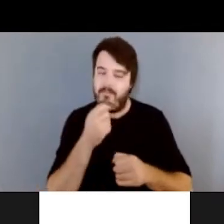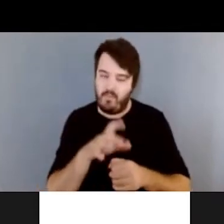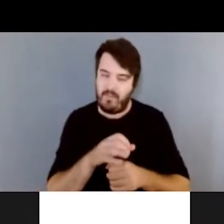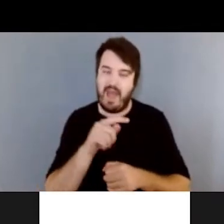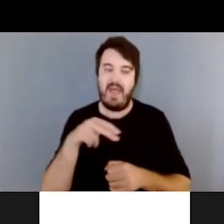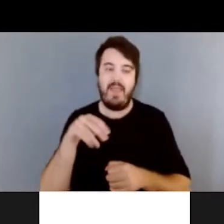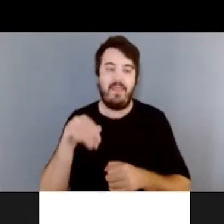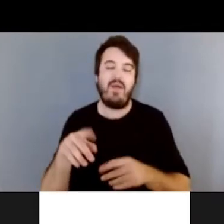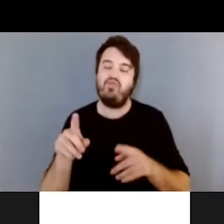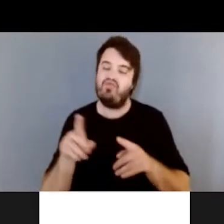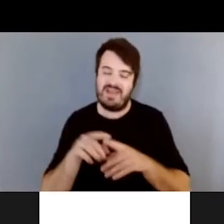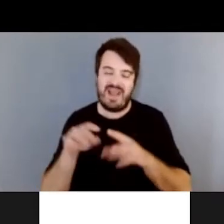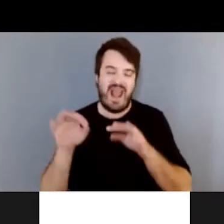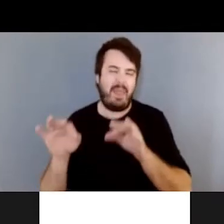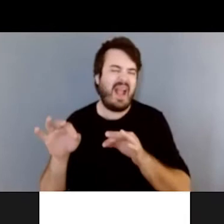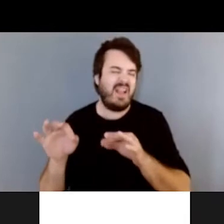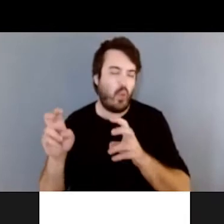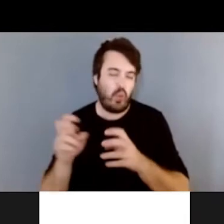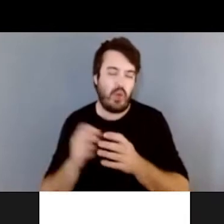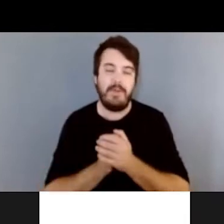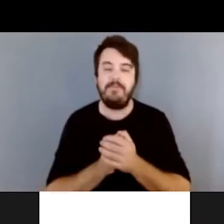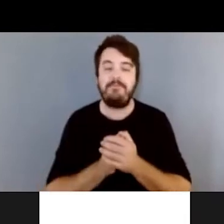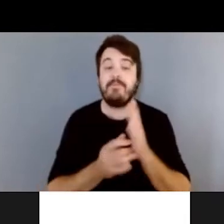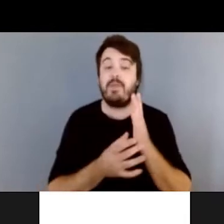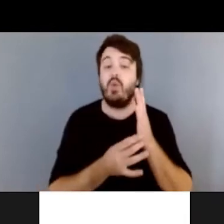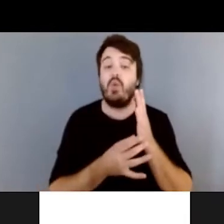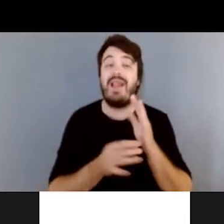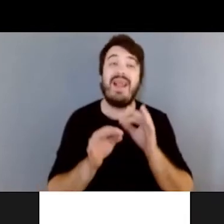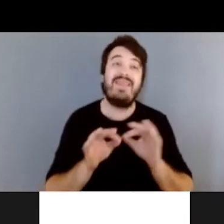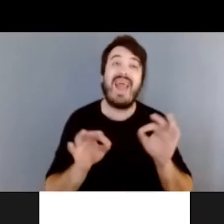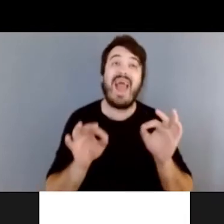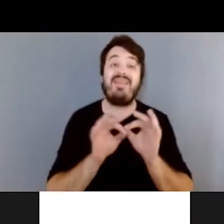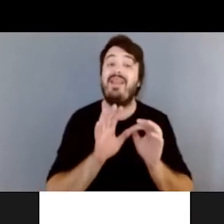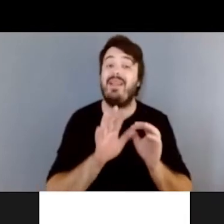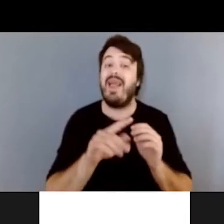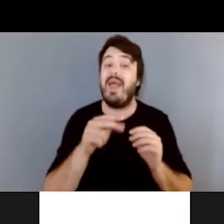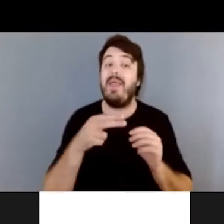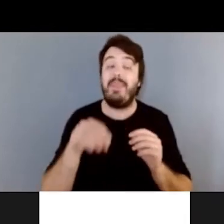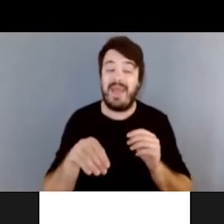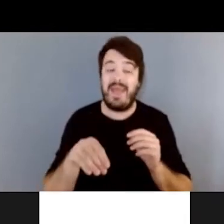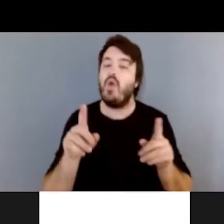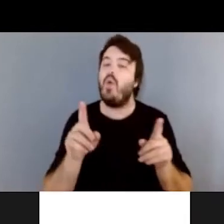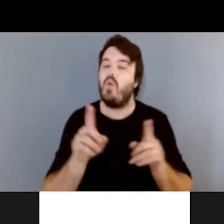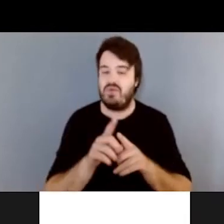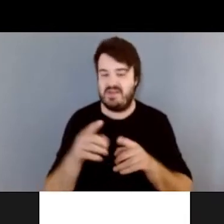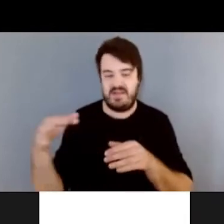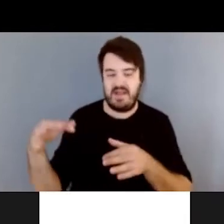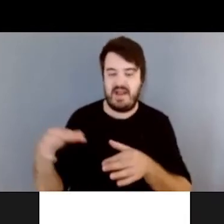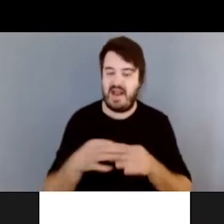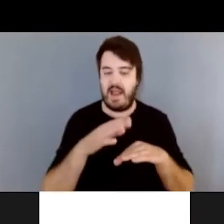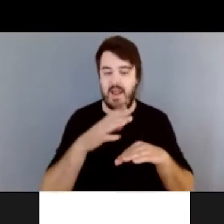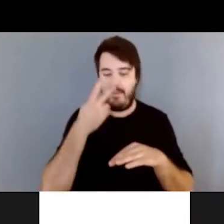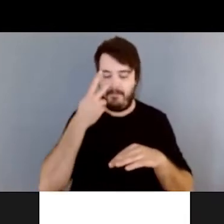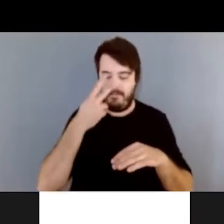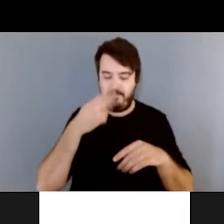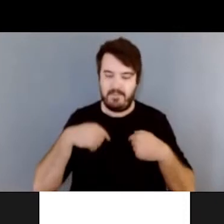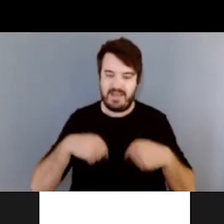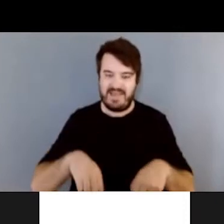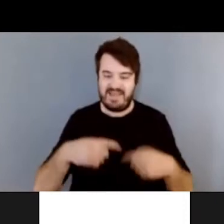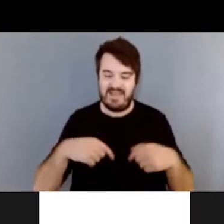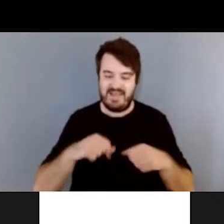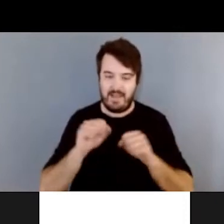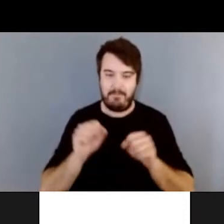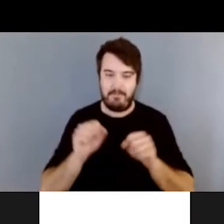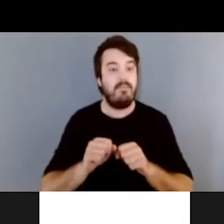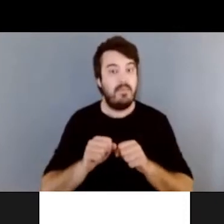teinture. Les huiles essentielles du thym passent aussi par nos voies urinaires, ce qui est